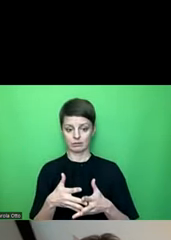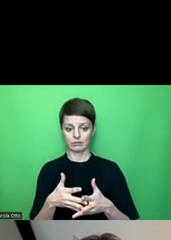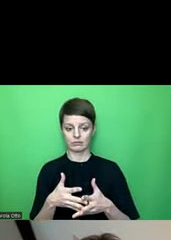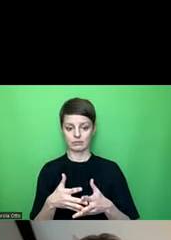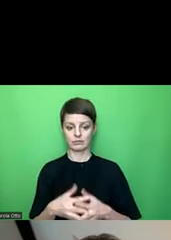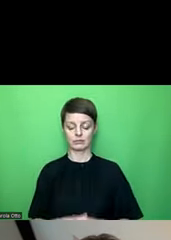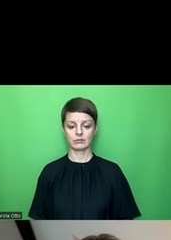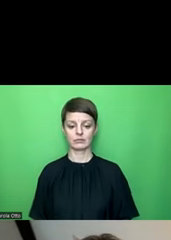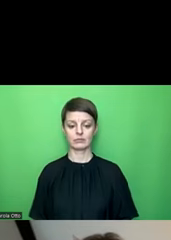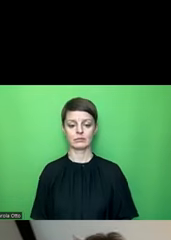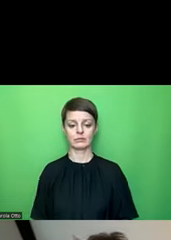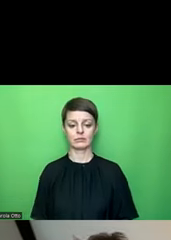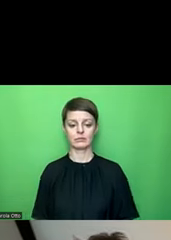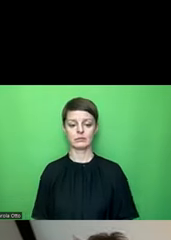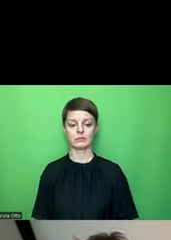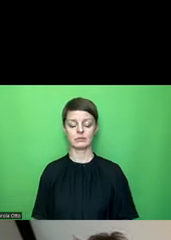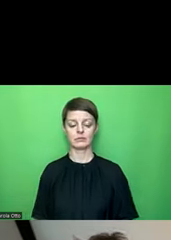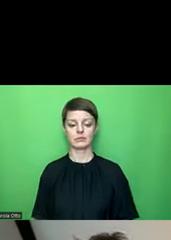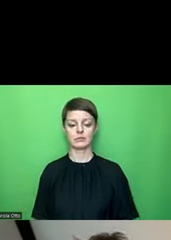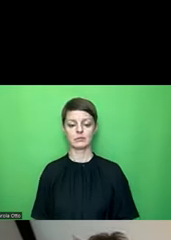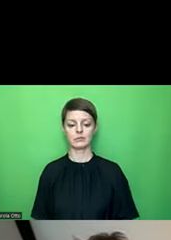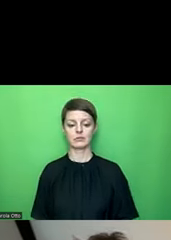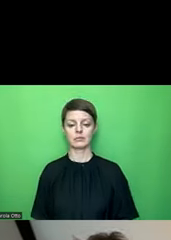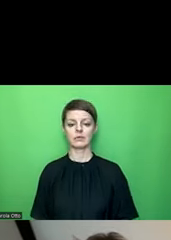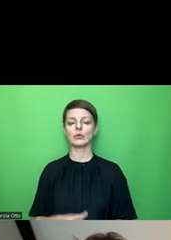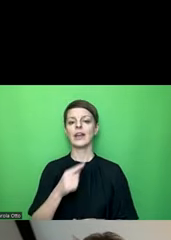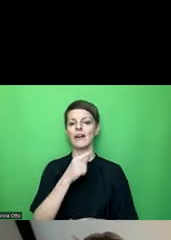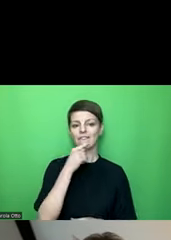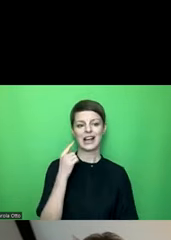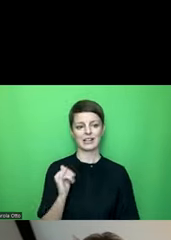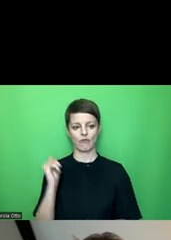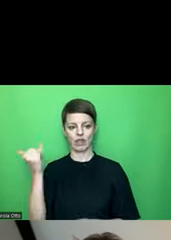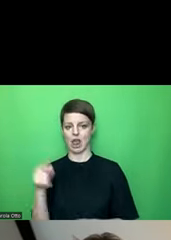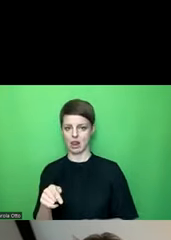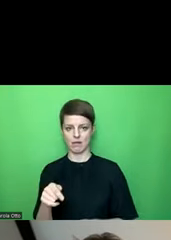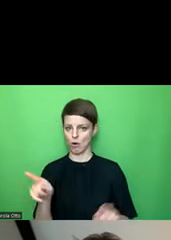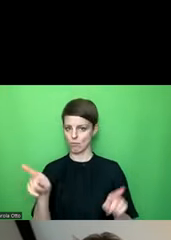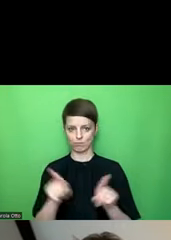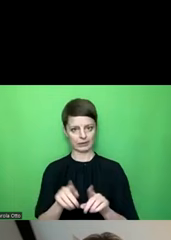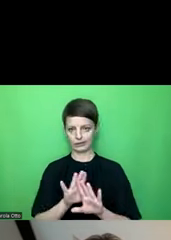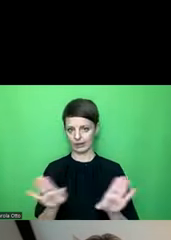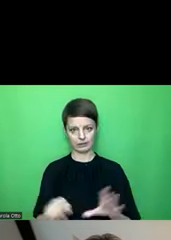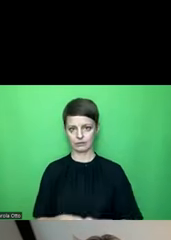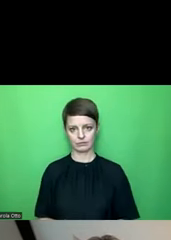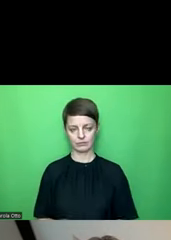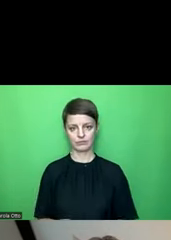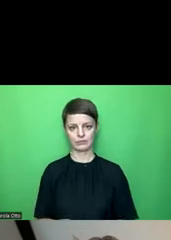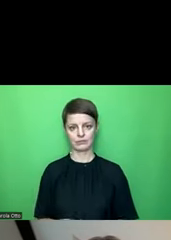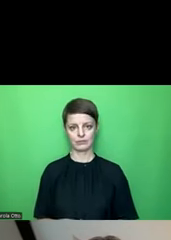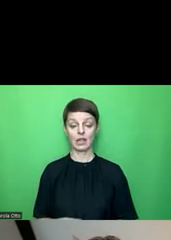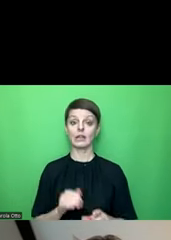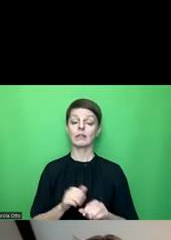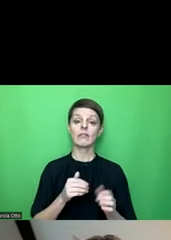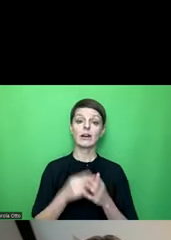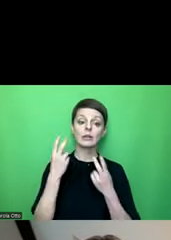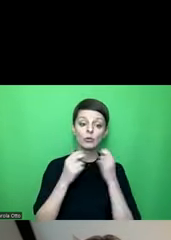und hier, da haben wir den Fall, dass eben Weiß auf Gelb nicht passt und ich kann jetzt suchen